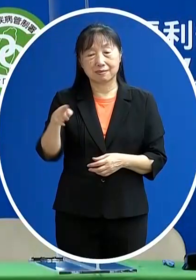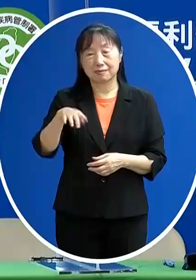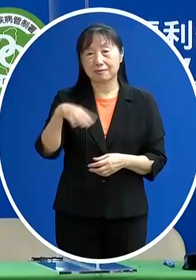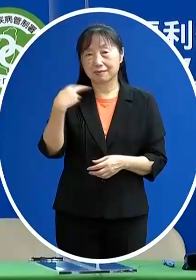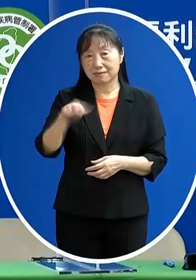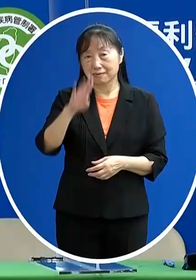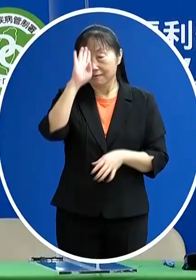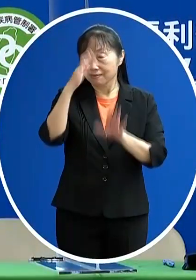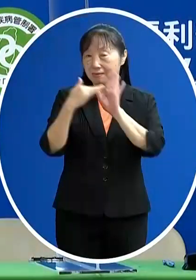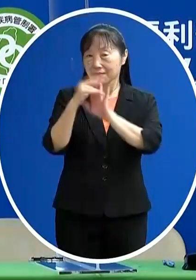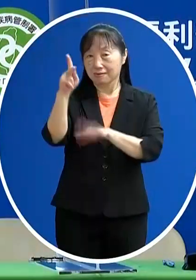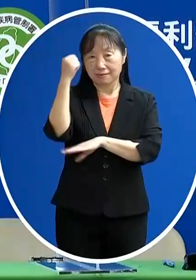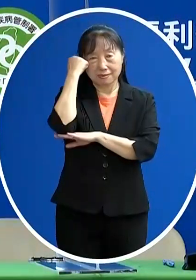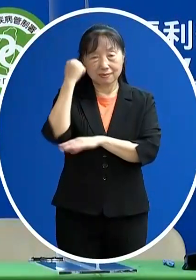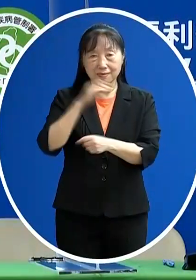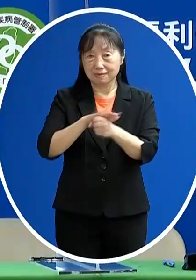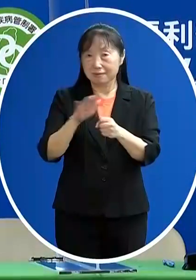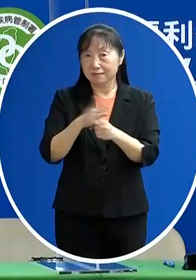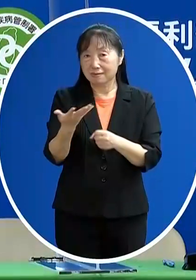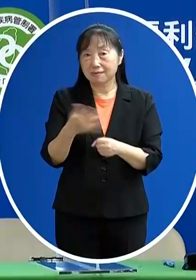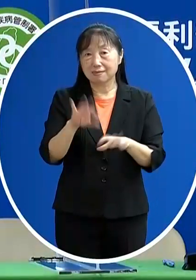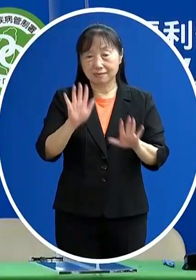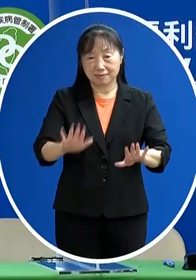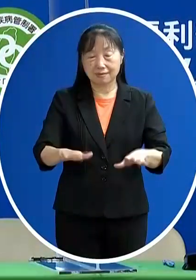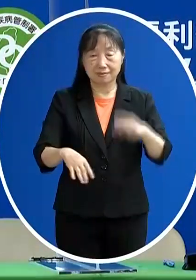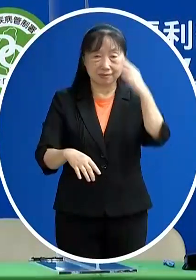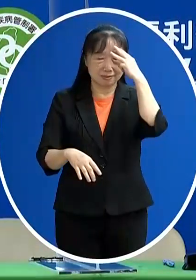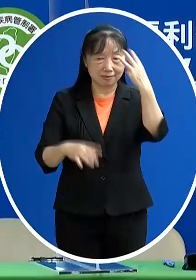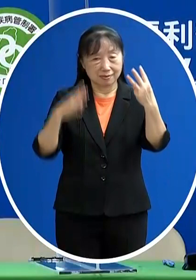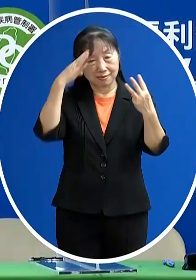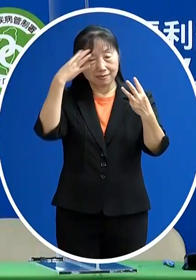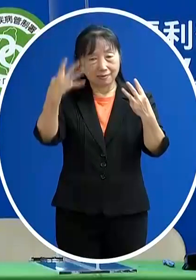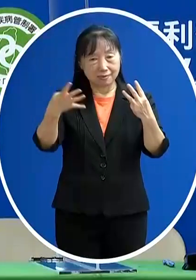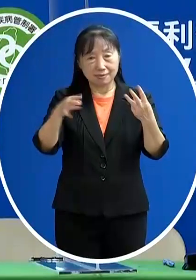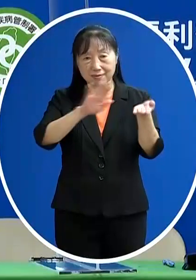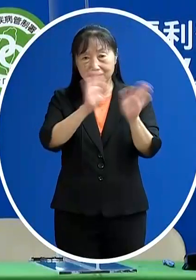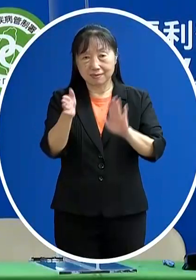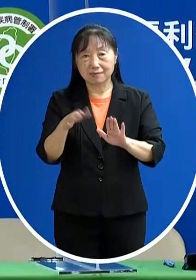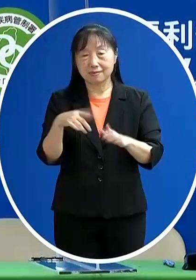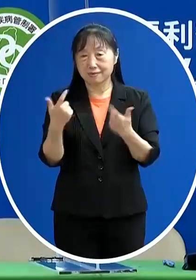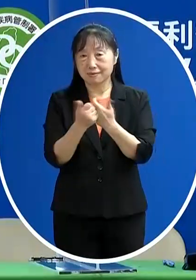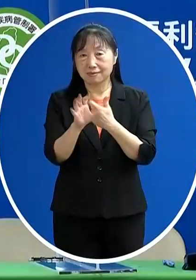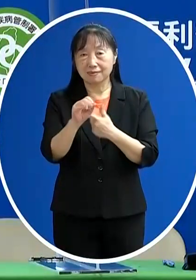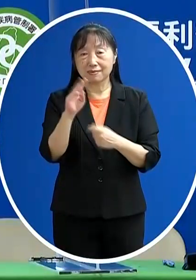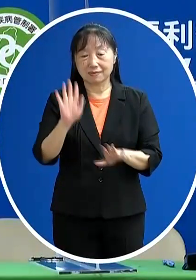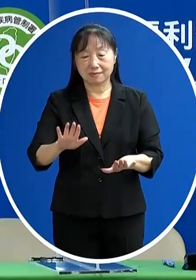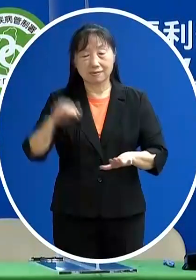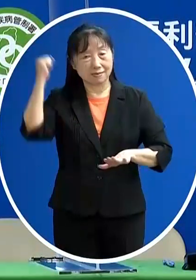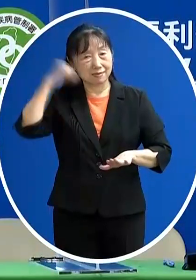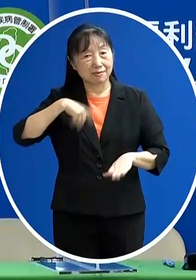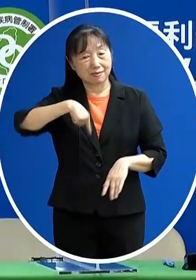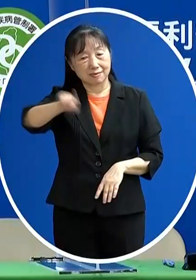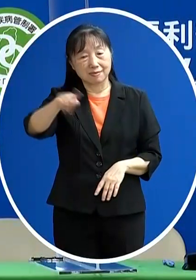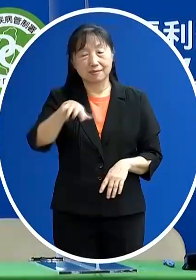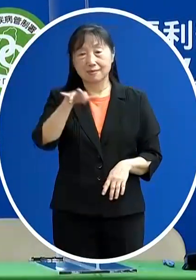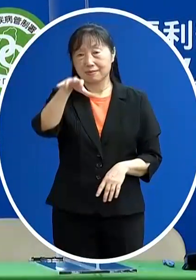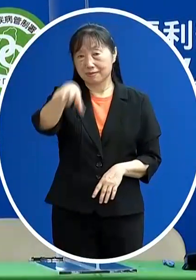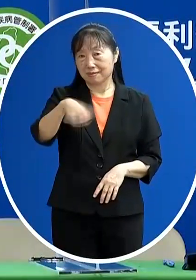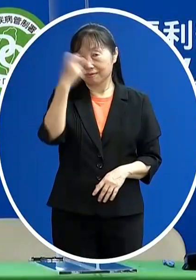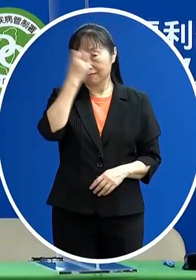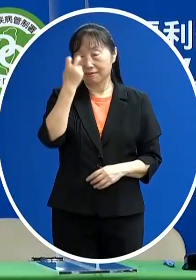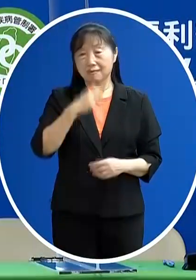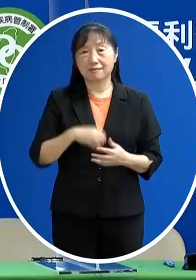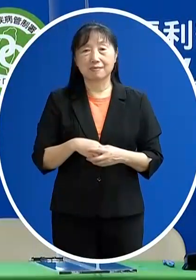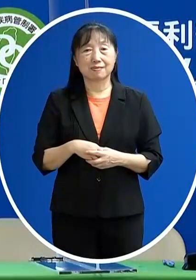數夠不夠在現行的3加4的這個架構之下還有就是我今天早上去看的這個機場是不是能